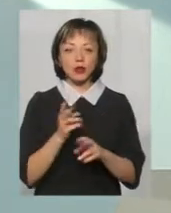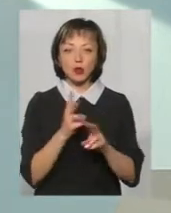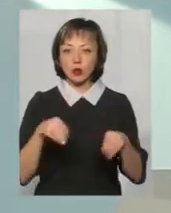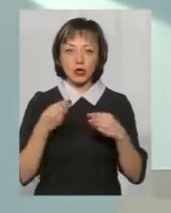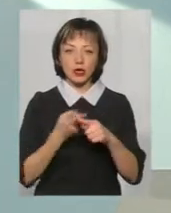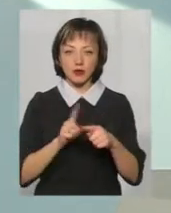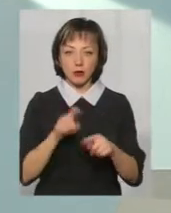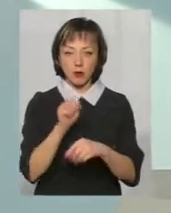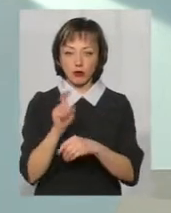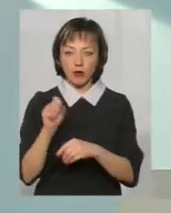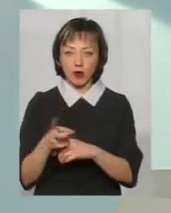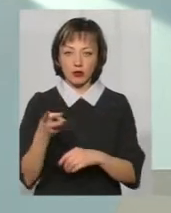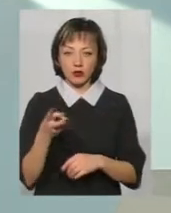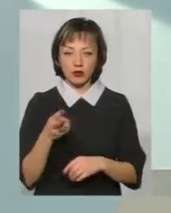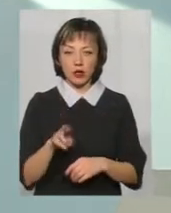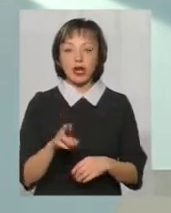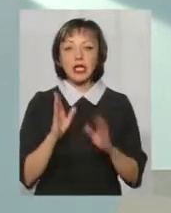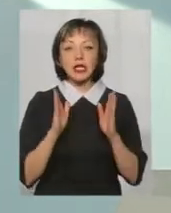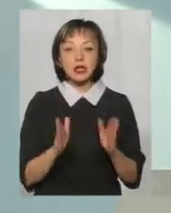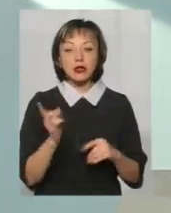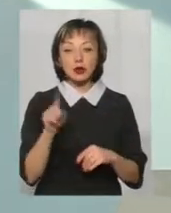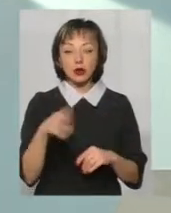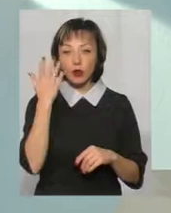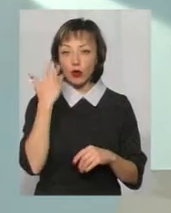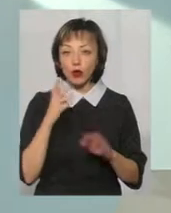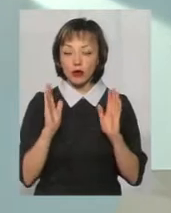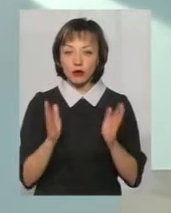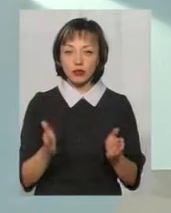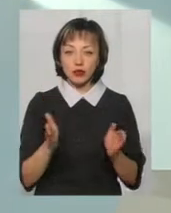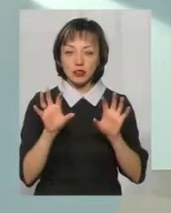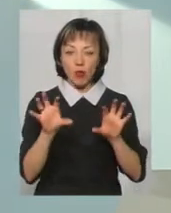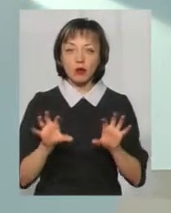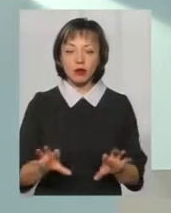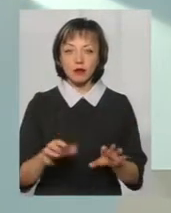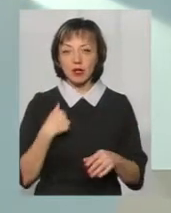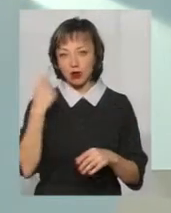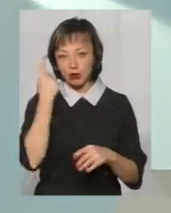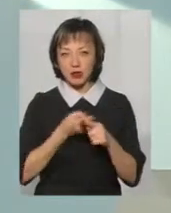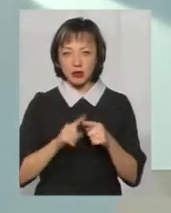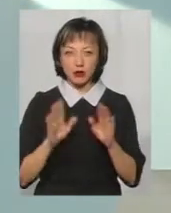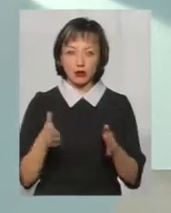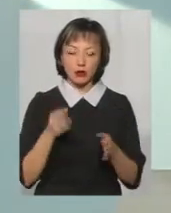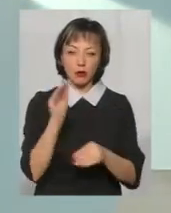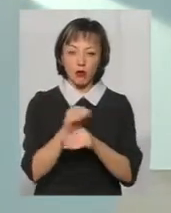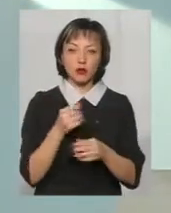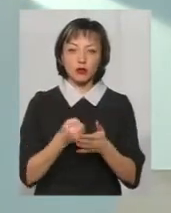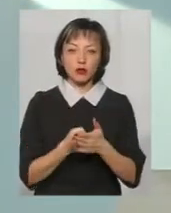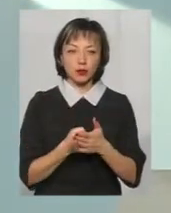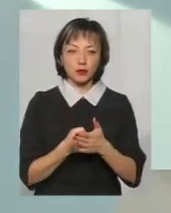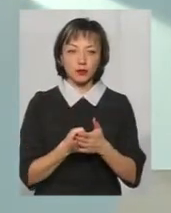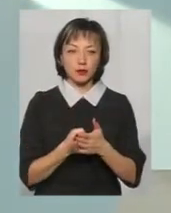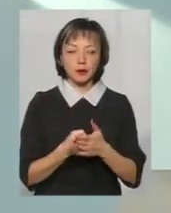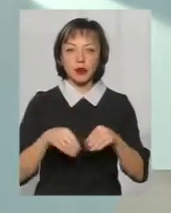не дав цих повноважень. І лише тільки тоді, коли буде в законодавстві, ну я так думаю, це буде доповнення до